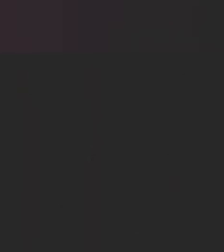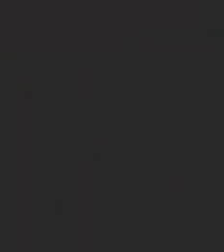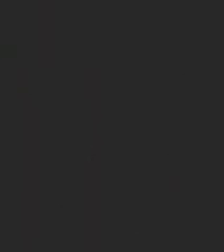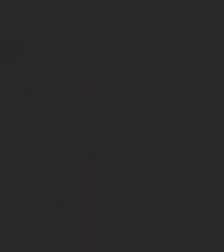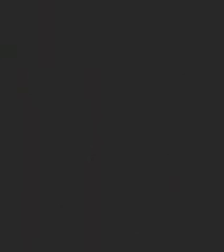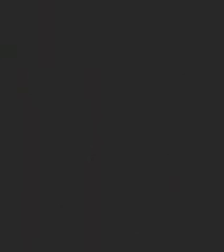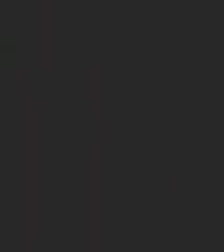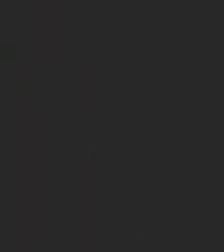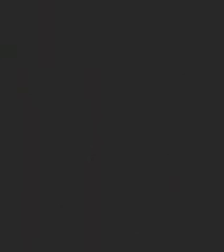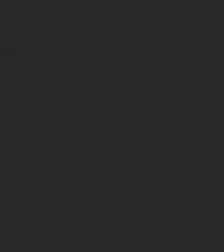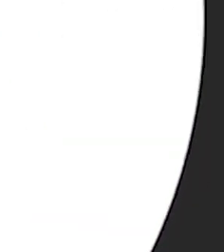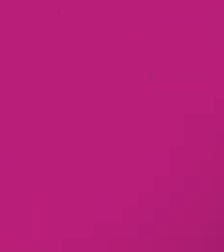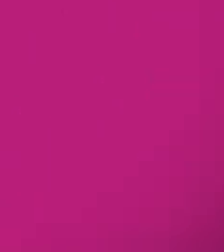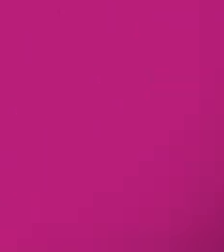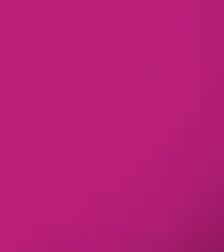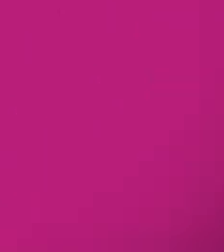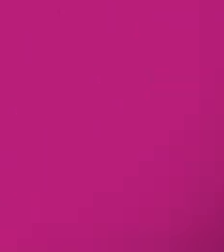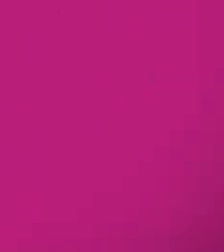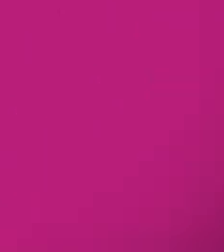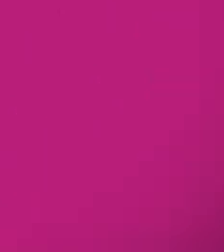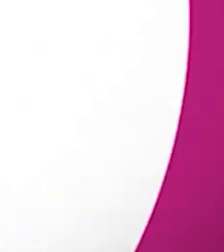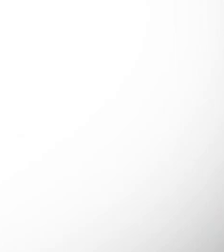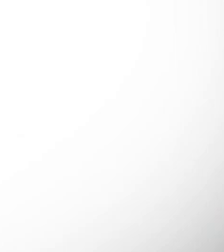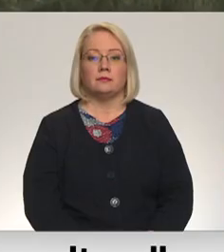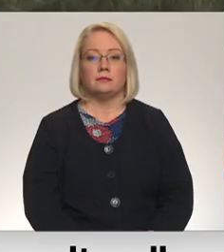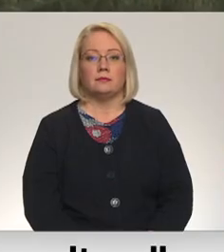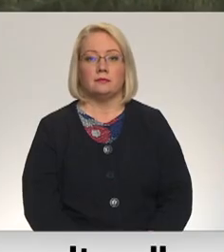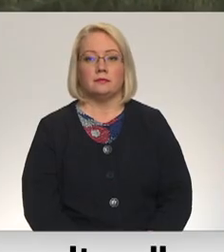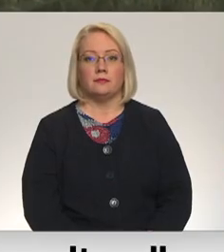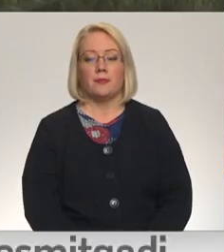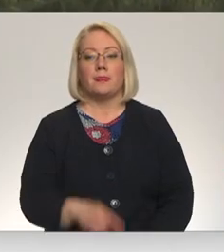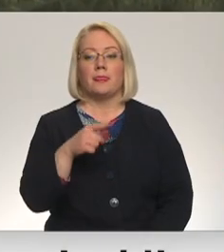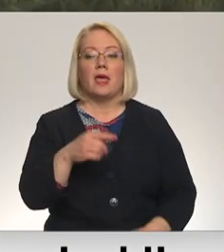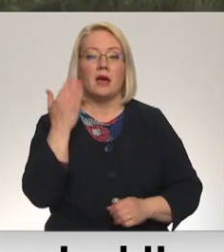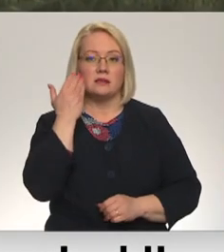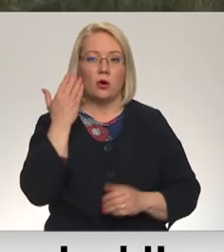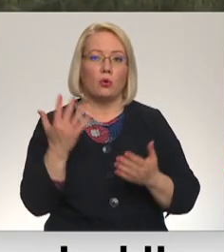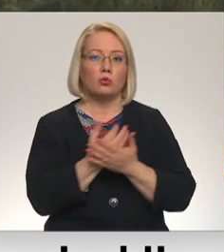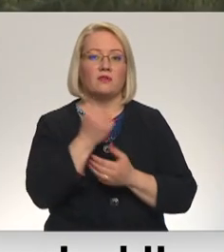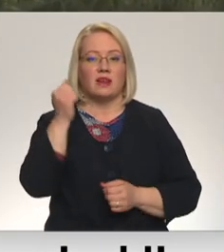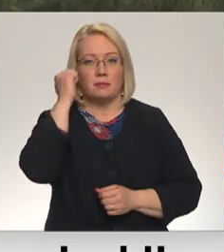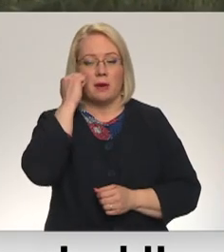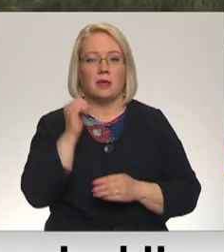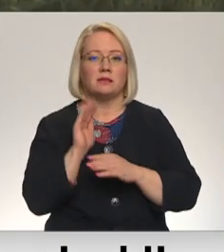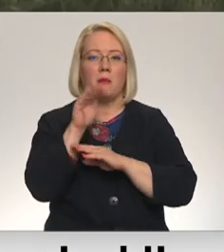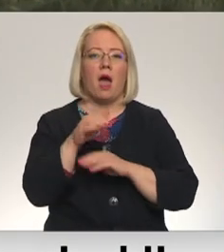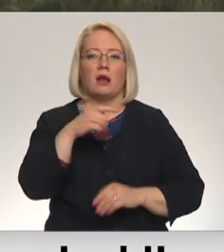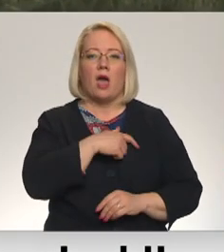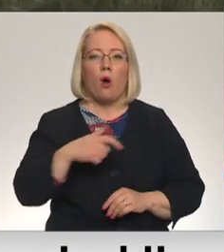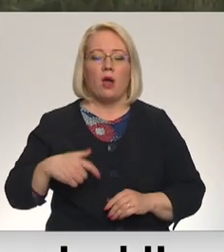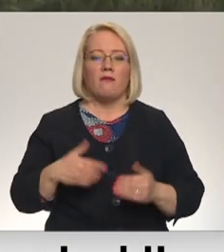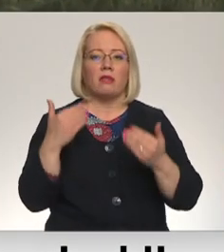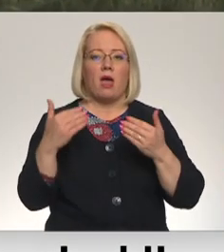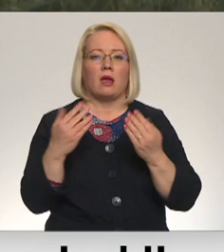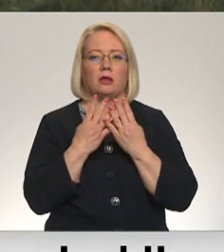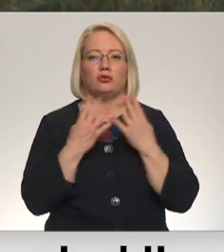Re, viss ēters ir te! Tās augtais uzvaras piemeneklis pārdaugavā, kopš šī rīta atrodas